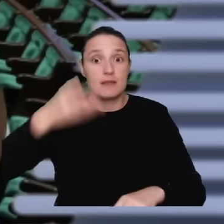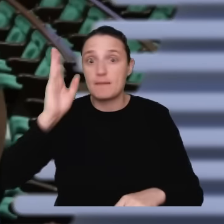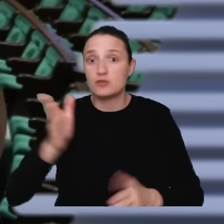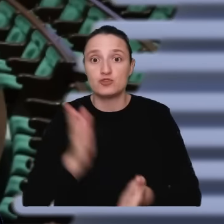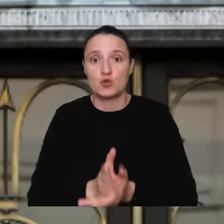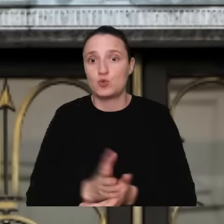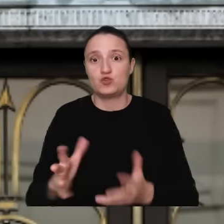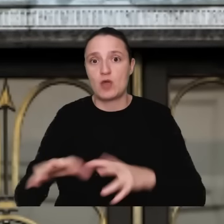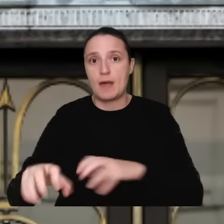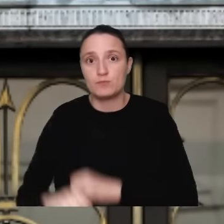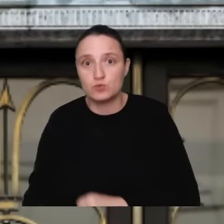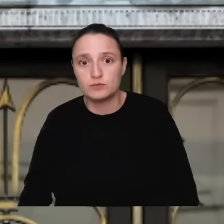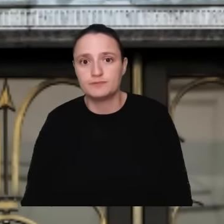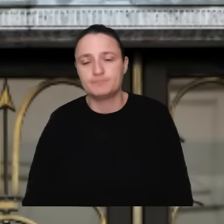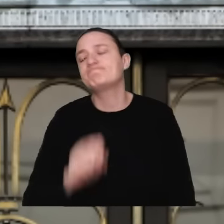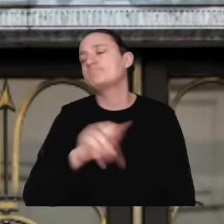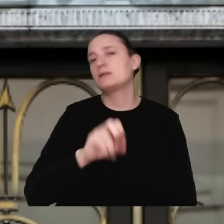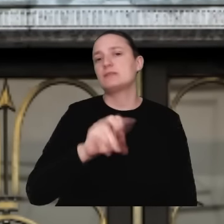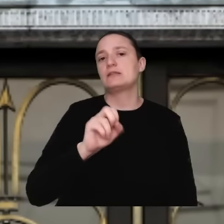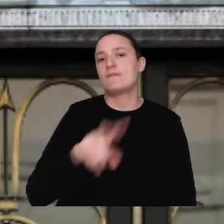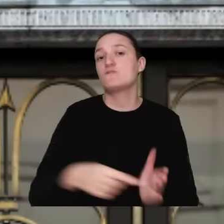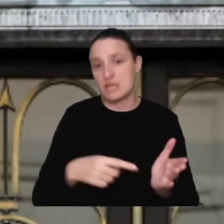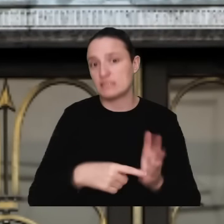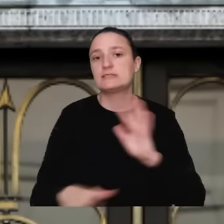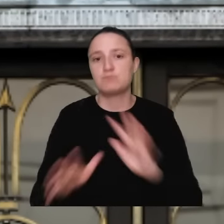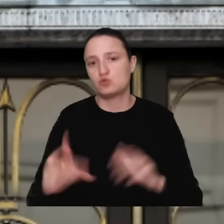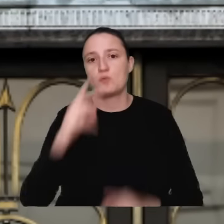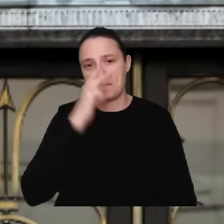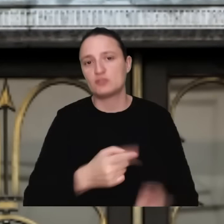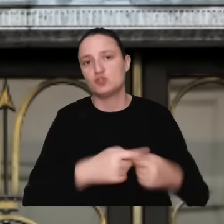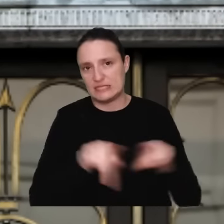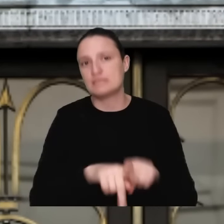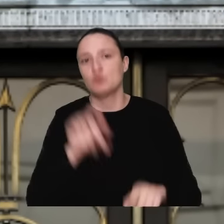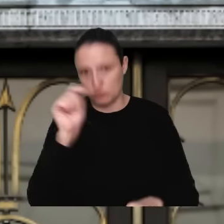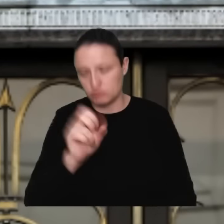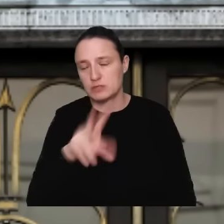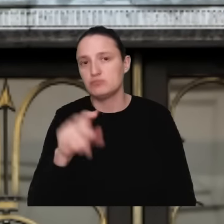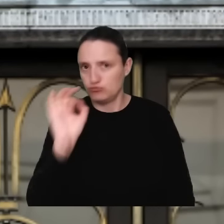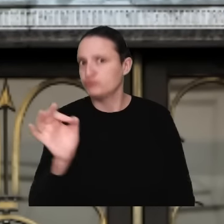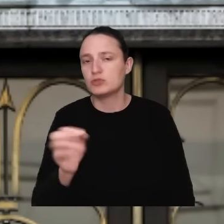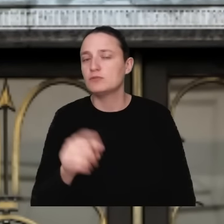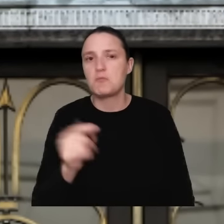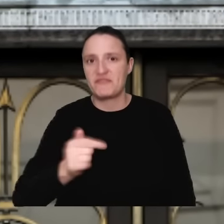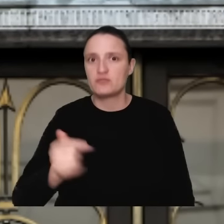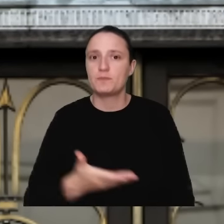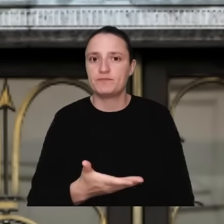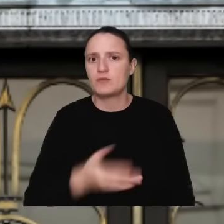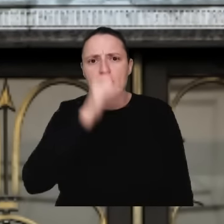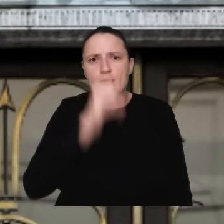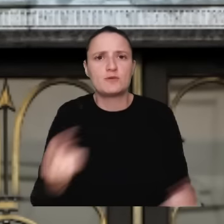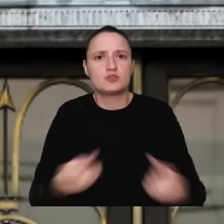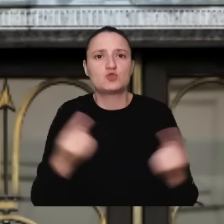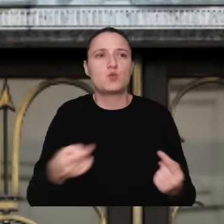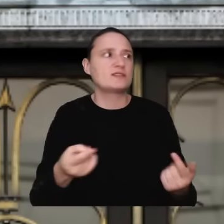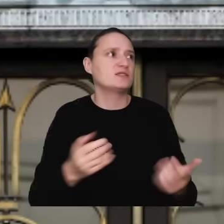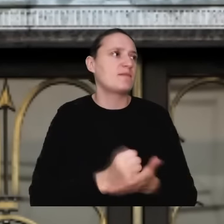hamulców. Absolutnie tak. W ten sposób należy właśnie patrzeć na pracę tego zespołu. Nie może być tak, że jakiekolwiek nadużycia